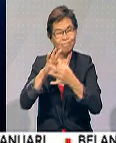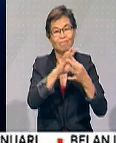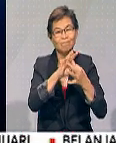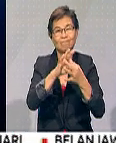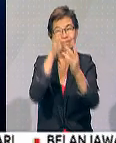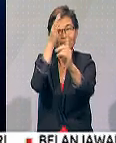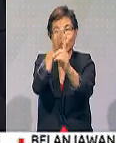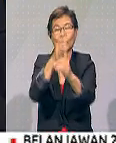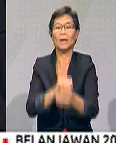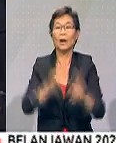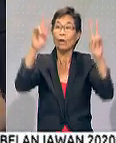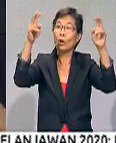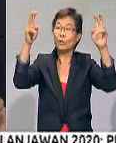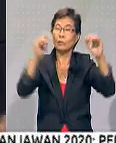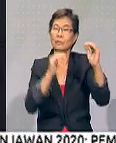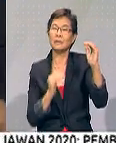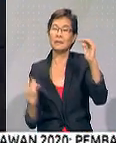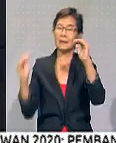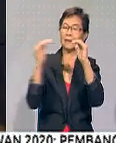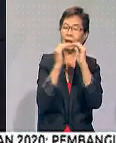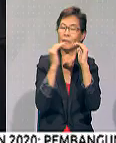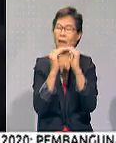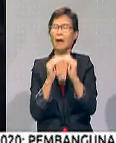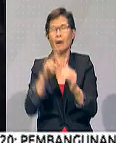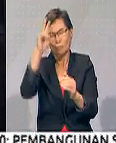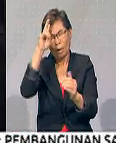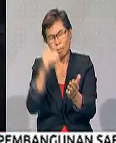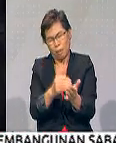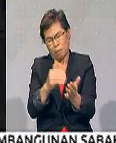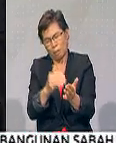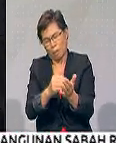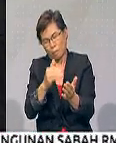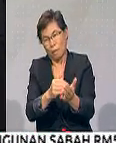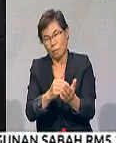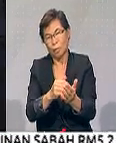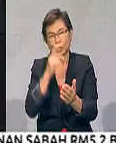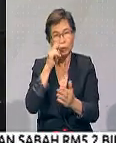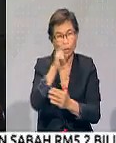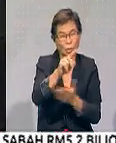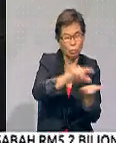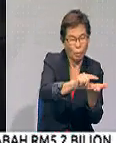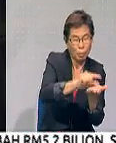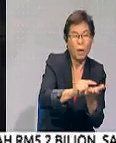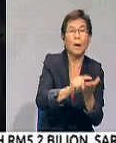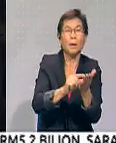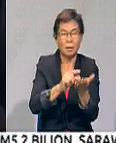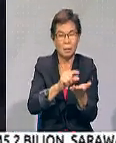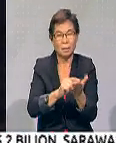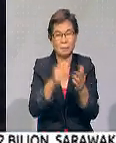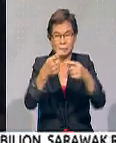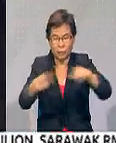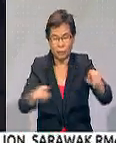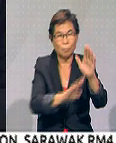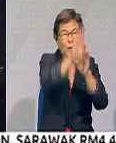Jadi kita lihat konteks saksama itu seringkali diulang-ulang untuk kita lihat jurang pendapatan ataupun jurang pembangunan di antara